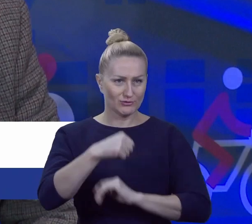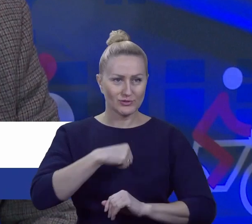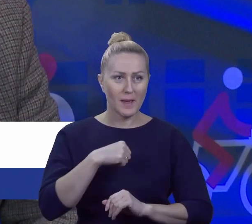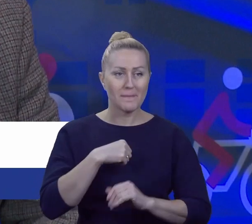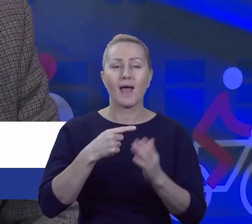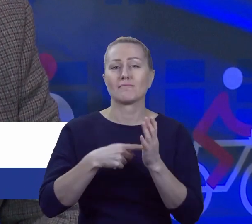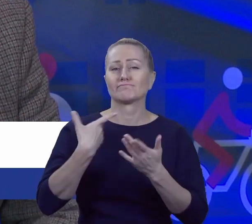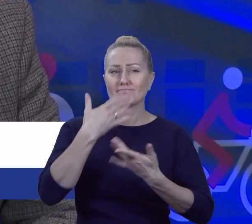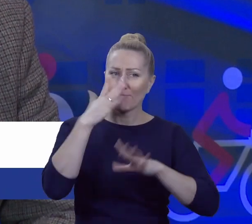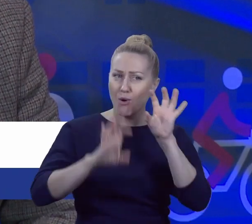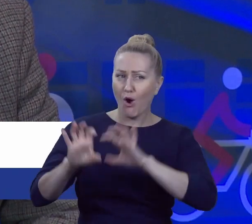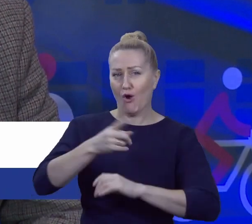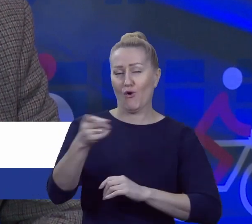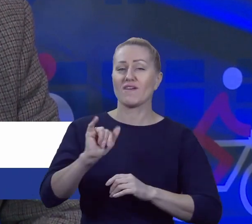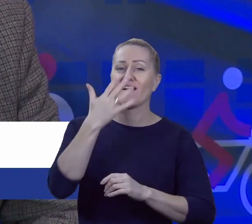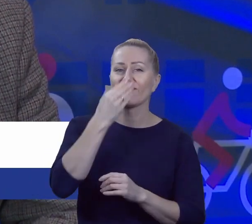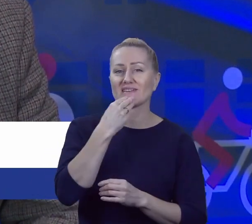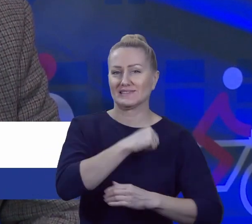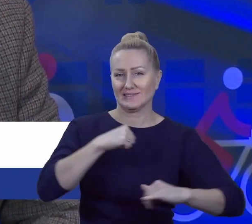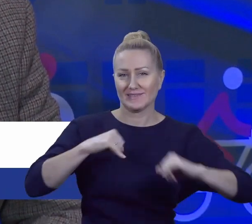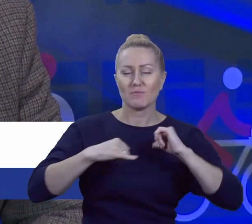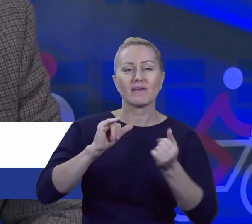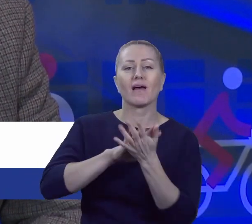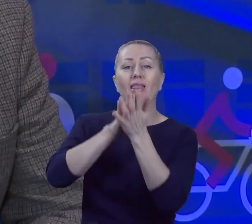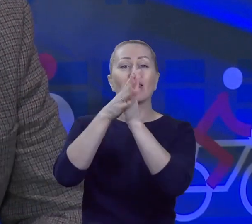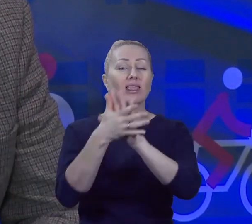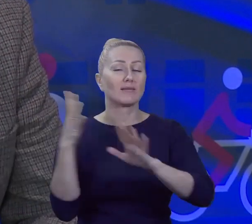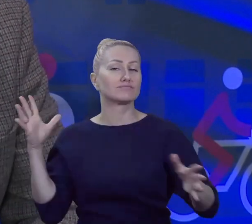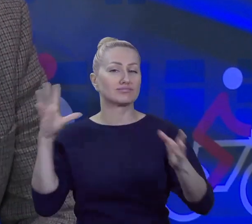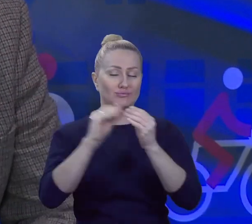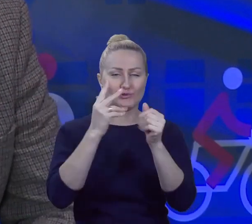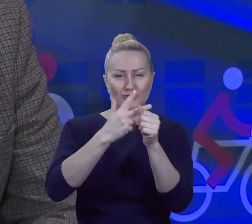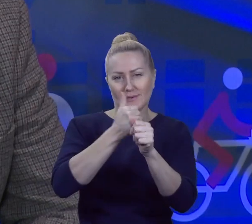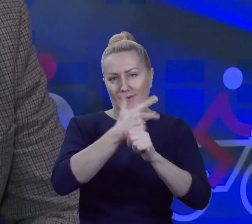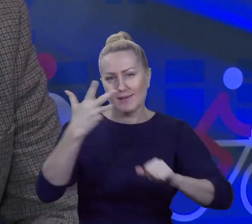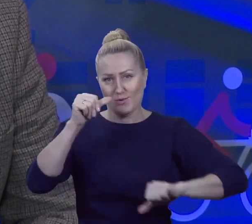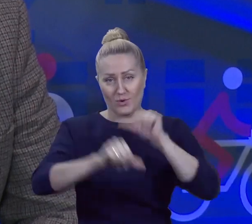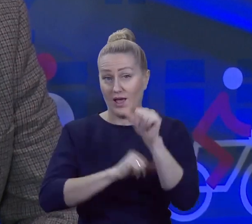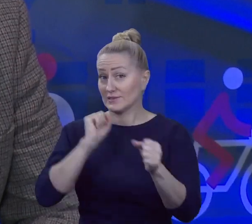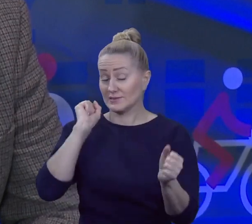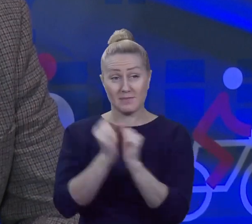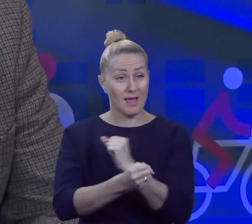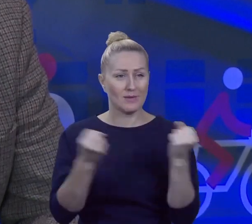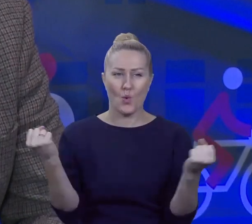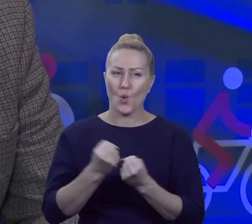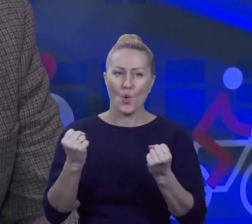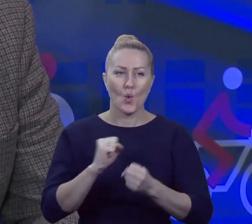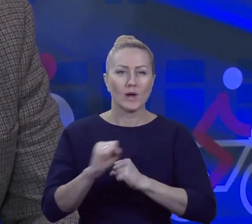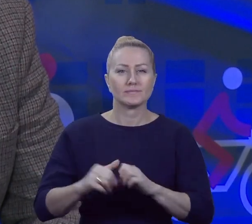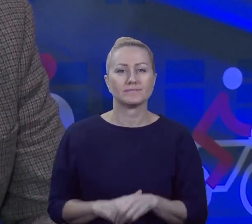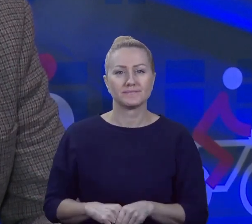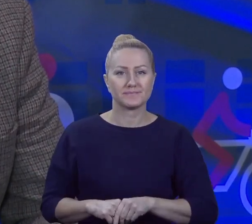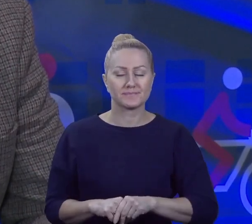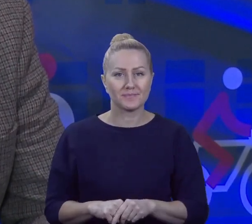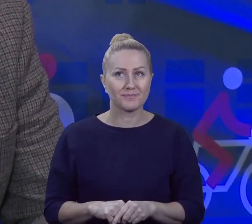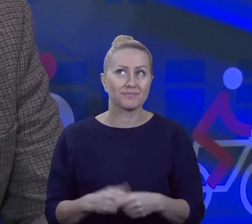Popatrzmy, jak ten samorząd się zmienił na przestrzeni tych 30 kilku lat, bo przeskok jest naprawdę niewyobrażalny i